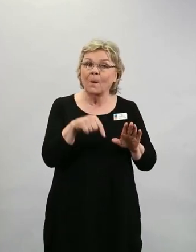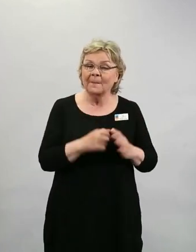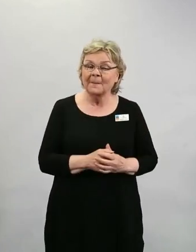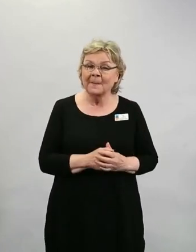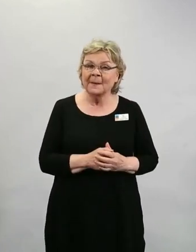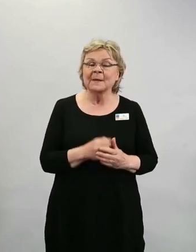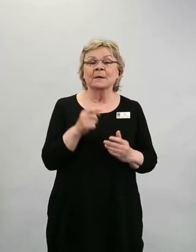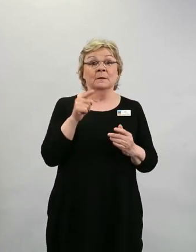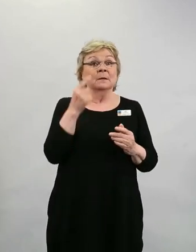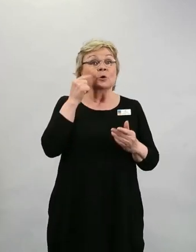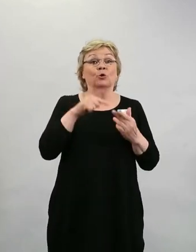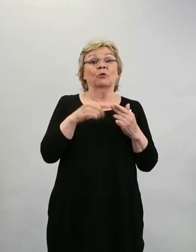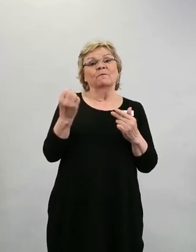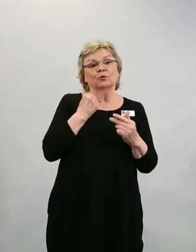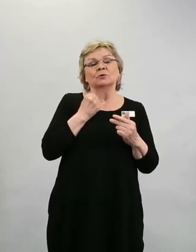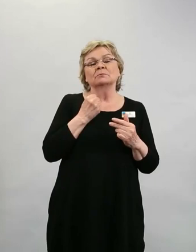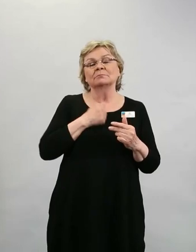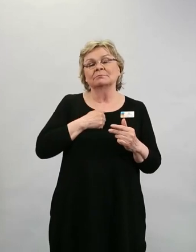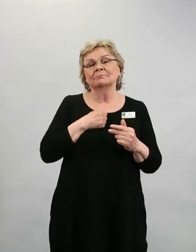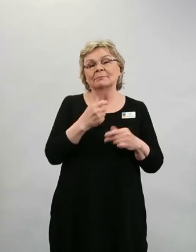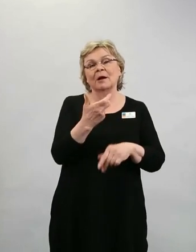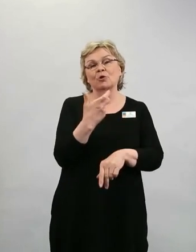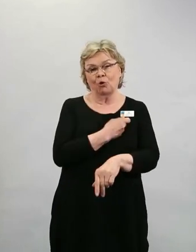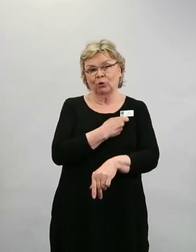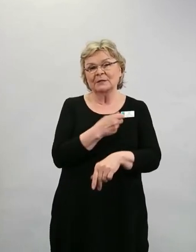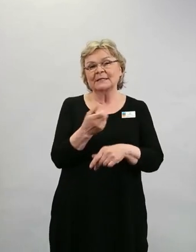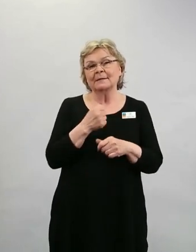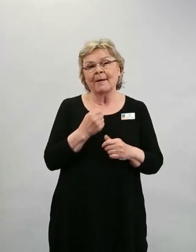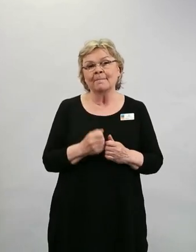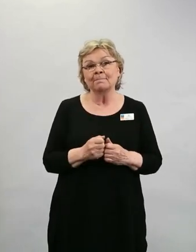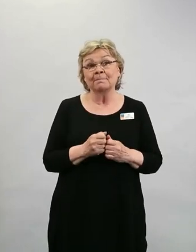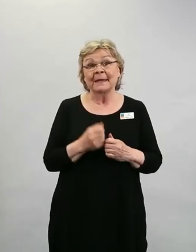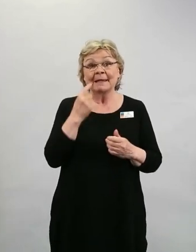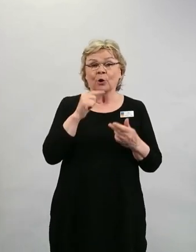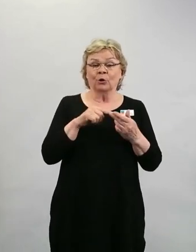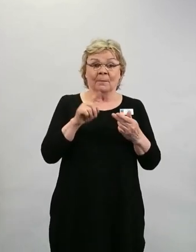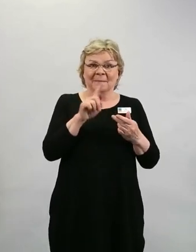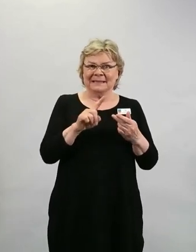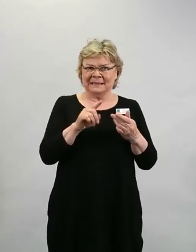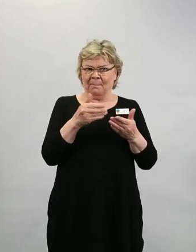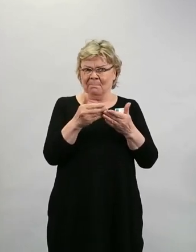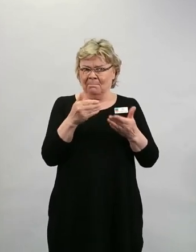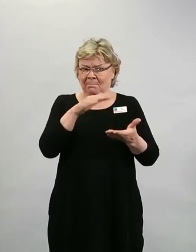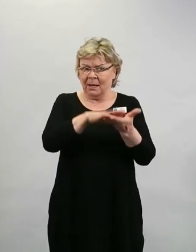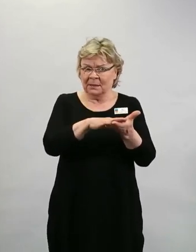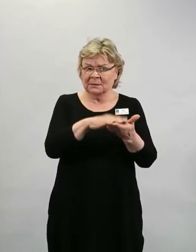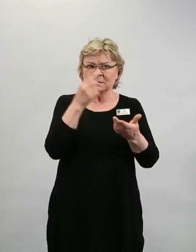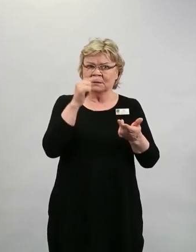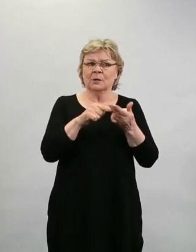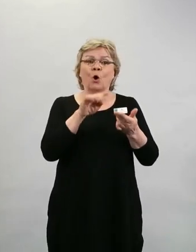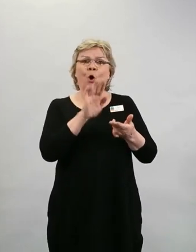voi saada täältä rokotteen sieltä kunnasta, jossa oleskelee.